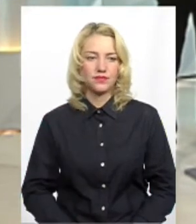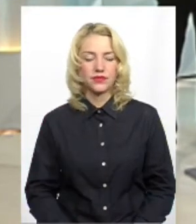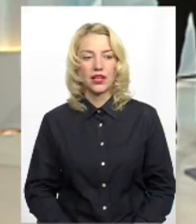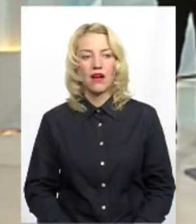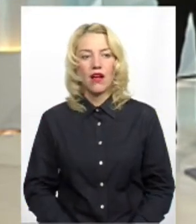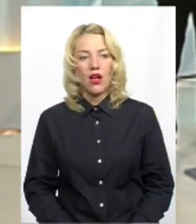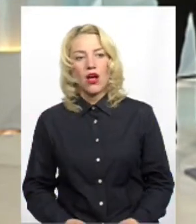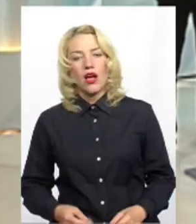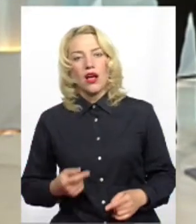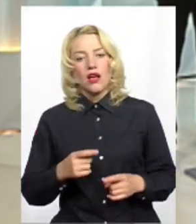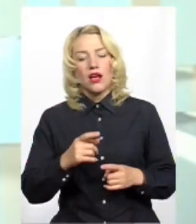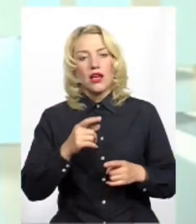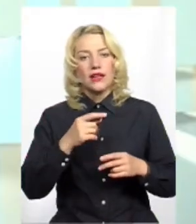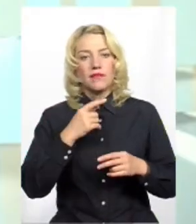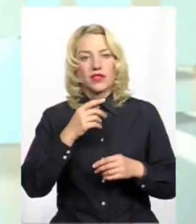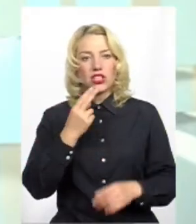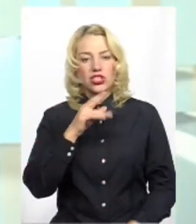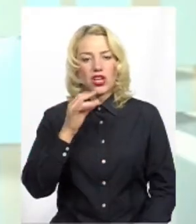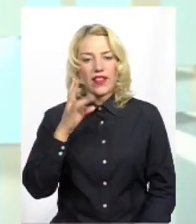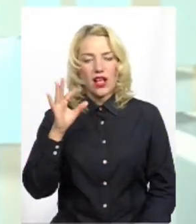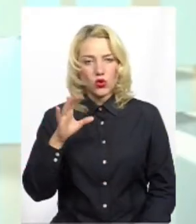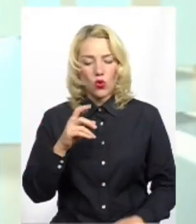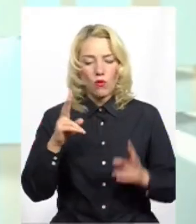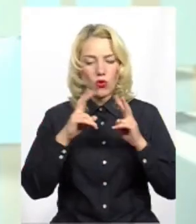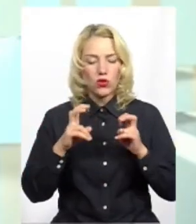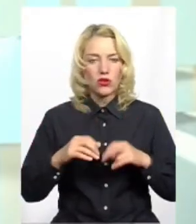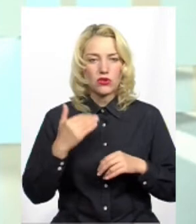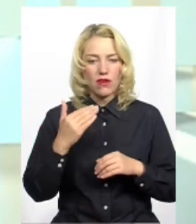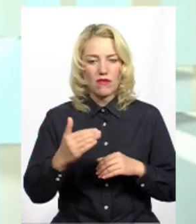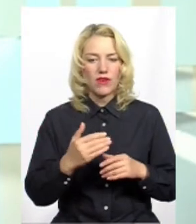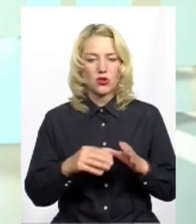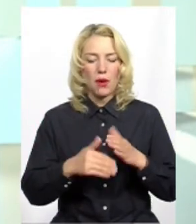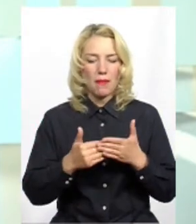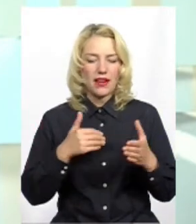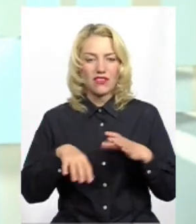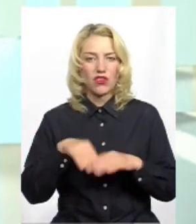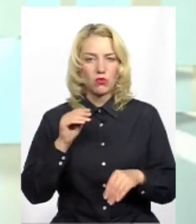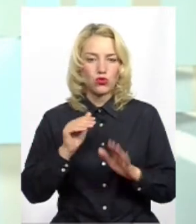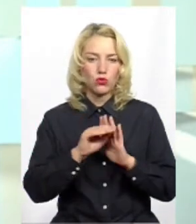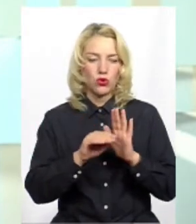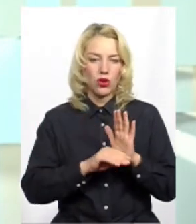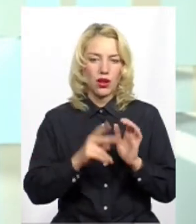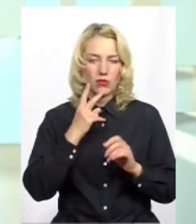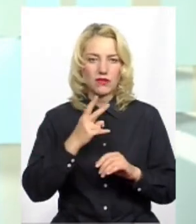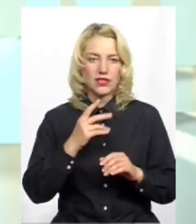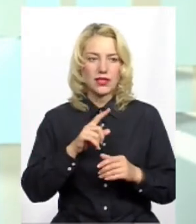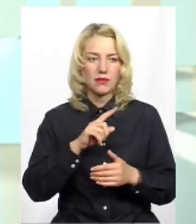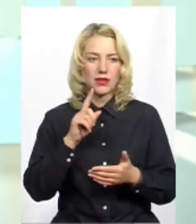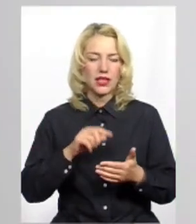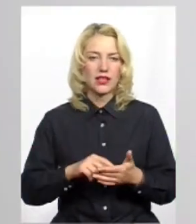А координатор Центру ЮАІ і Руху Чесно Олег Черненко проаналізував вашу передвиборчу програму. Дивімося питання від нього.